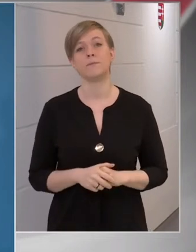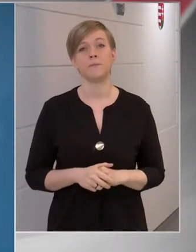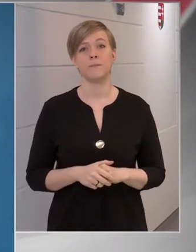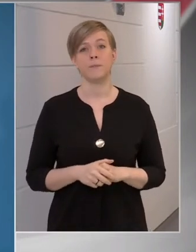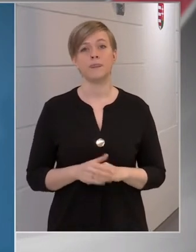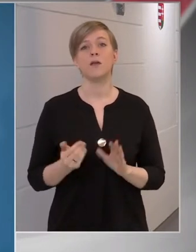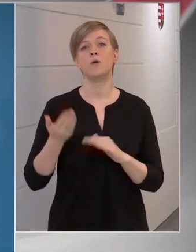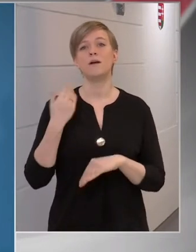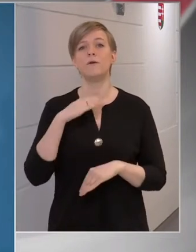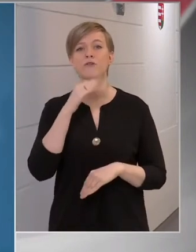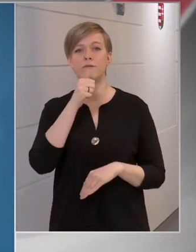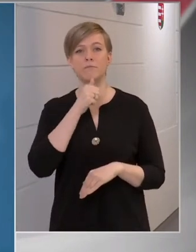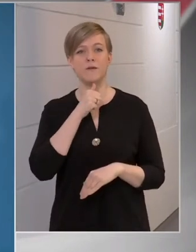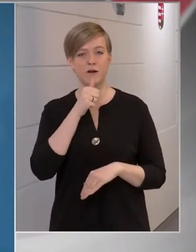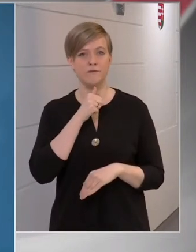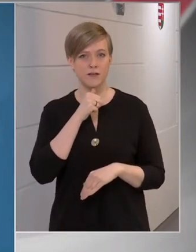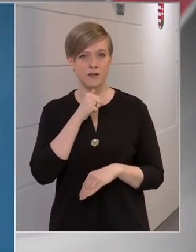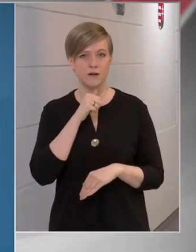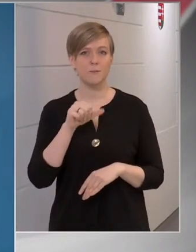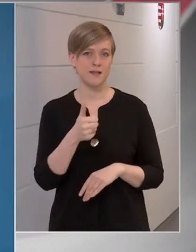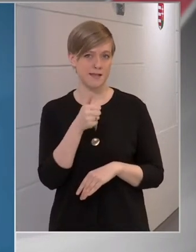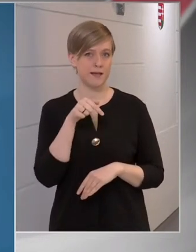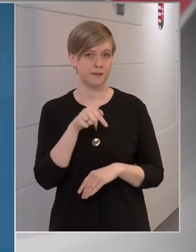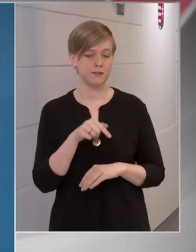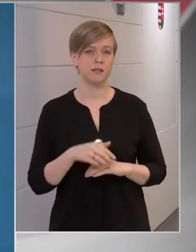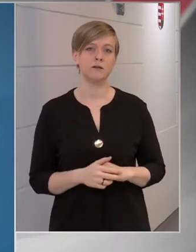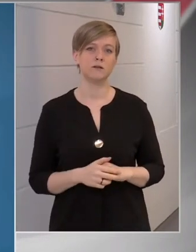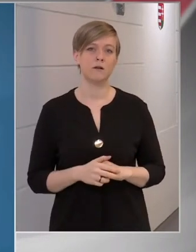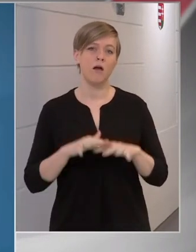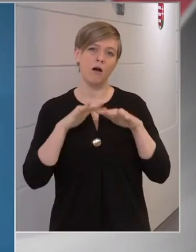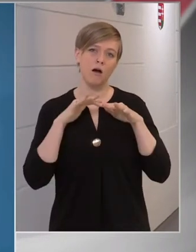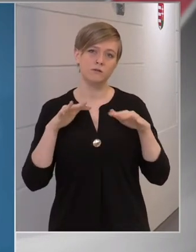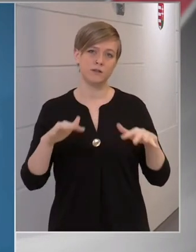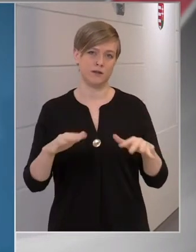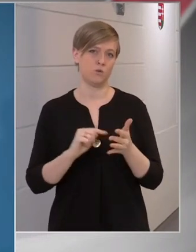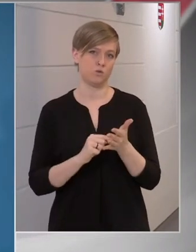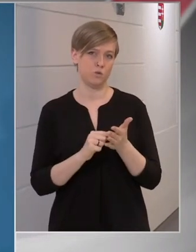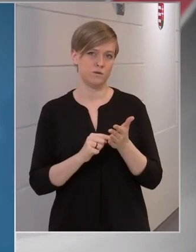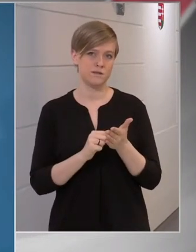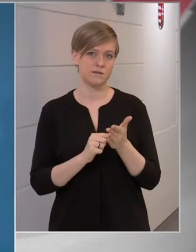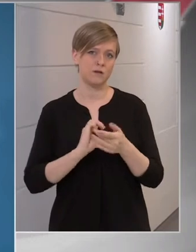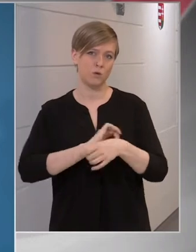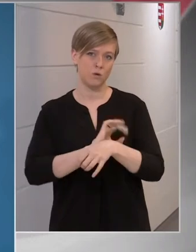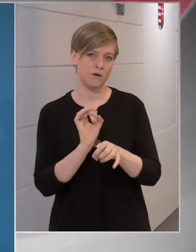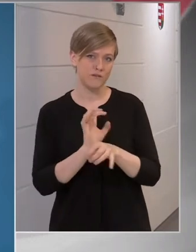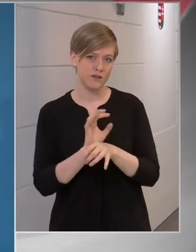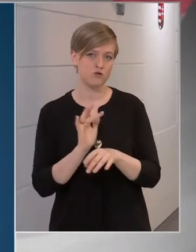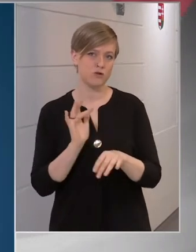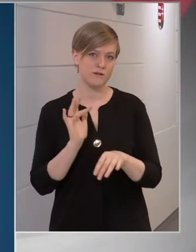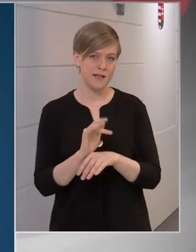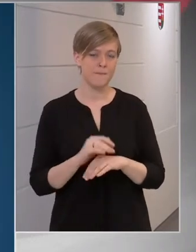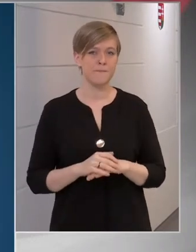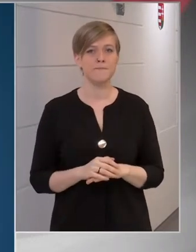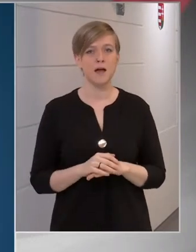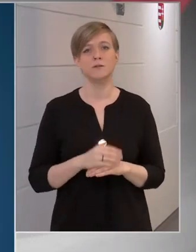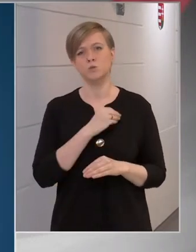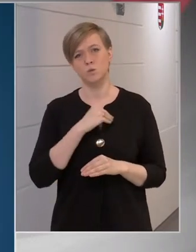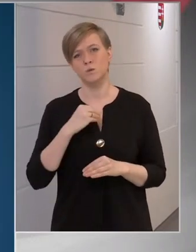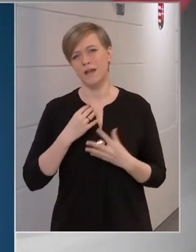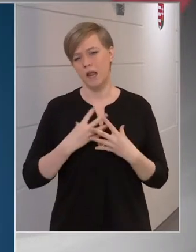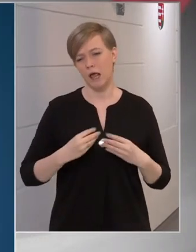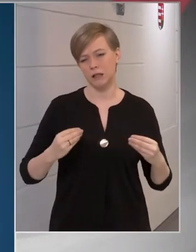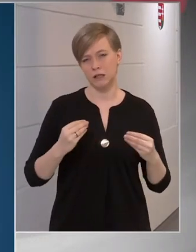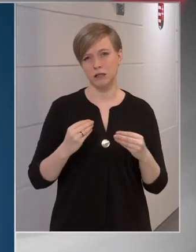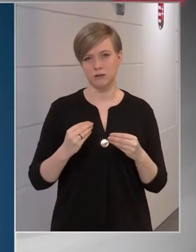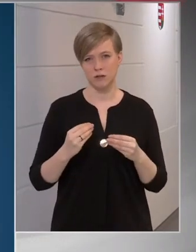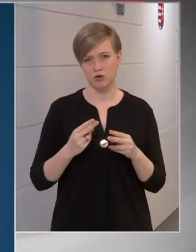Korábban a favipiravírt, ami az egyik hatékony gyógyszer a koronavírussal szemben, tünetek enyhítésére